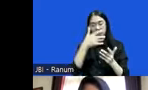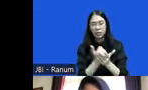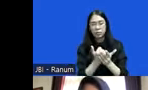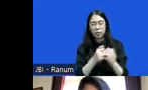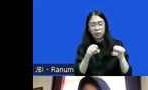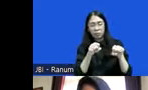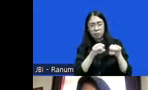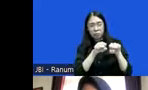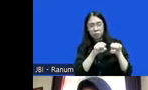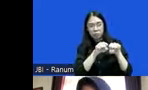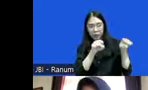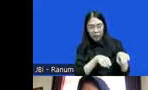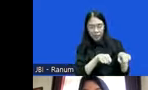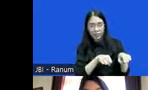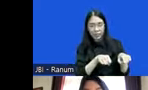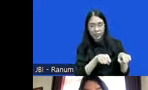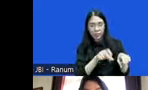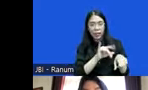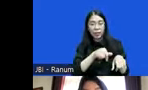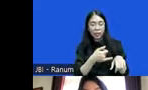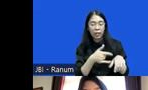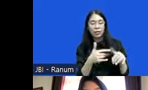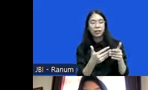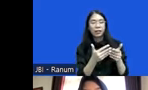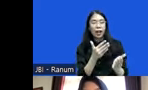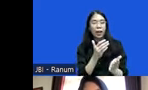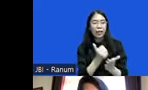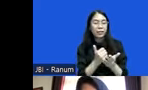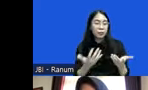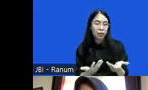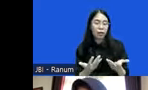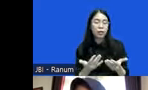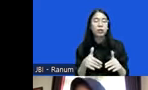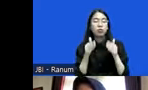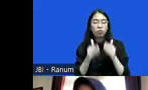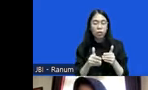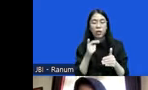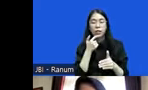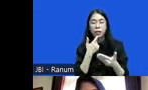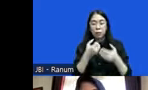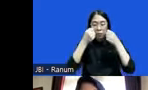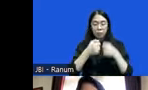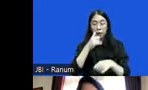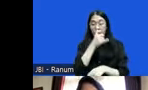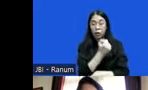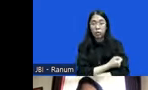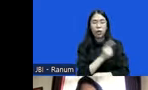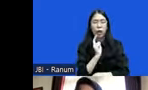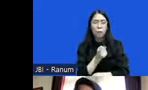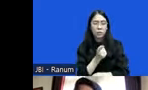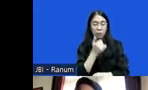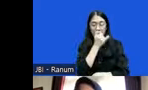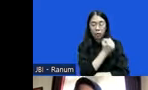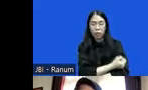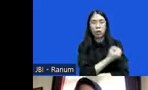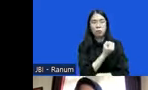lapangan gitu ya khususnya yang berkaitan dengan tindak pidana narkotika kenapa dipilih narkotika karena memang beberapa